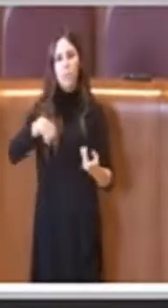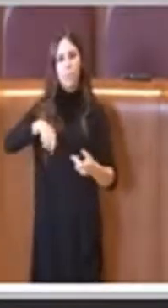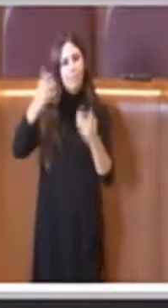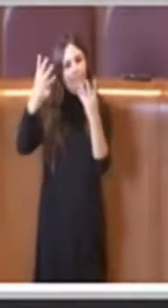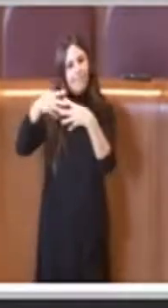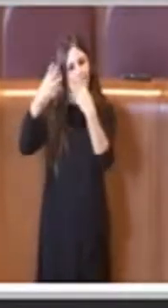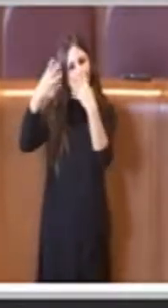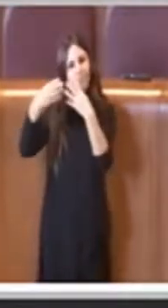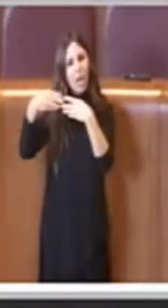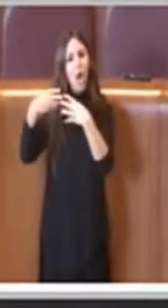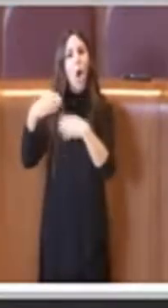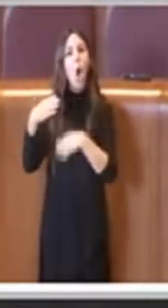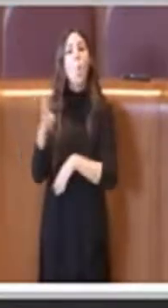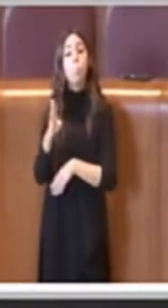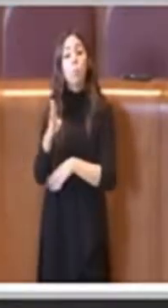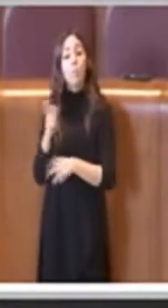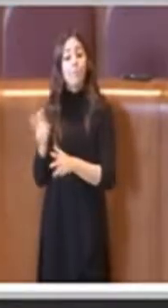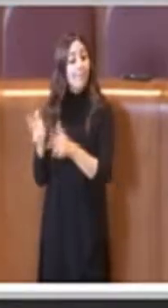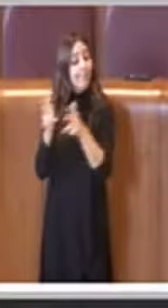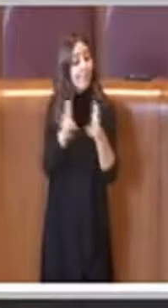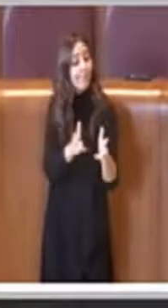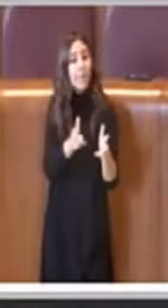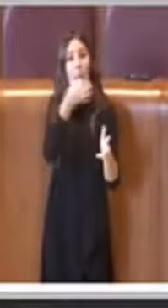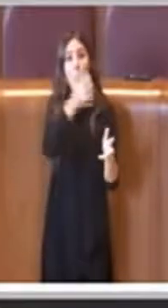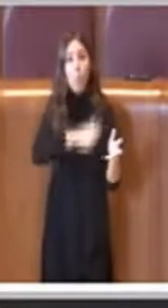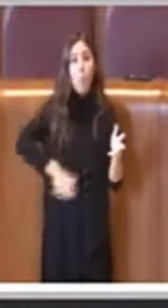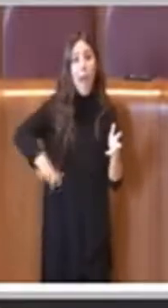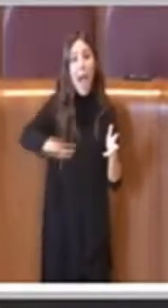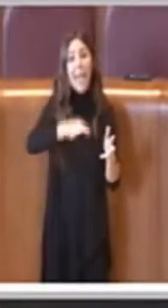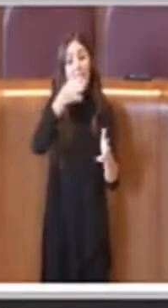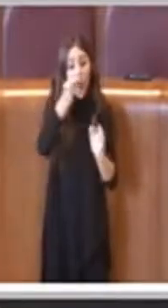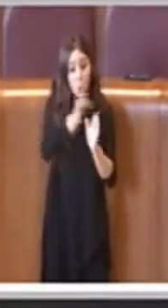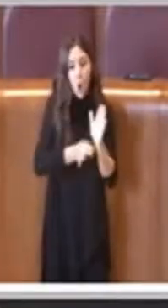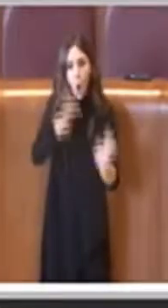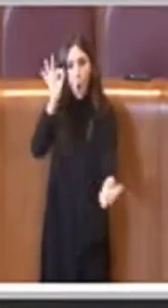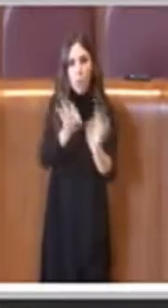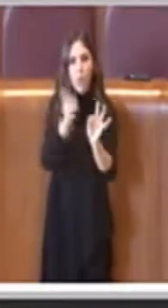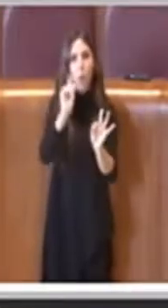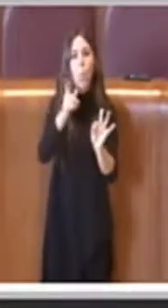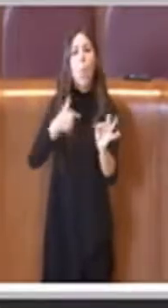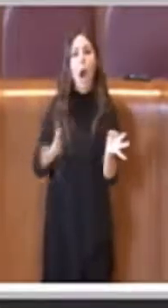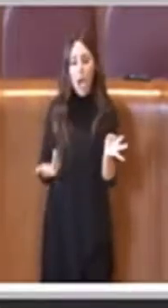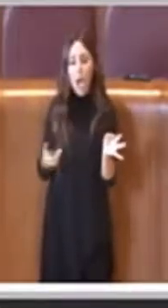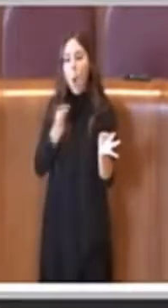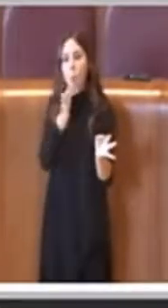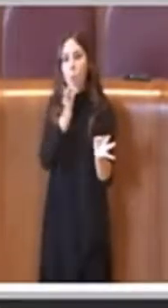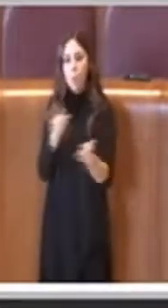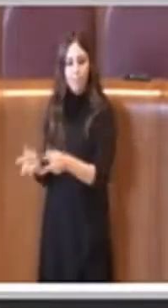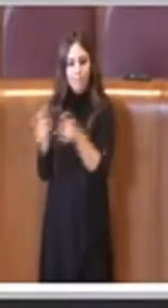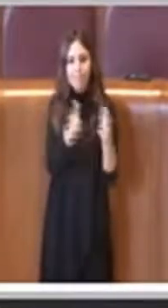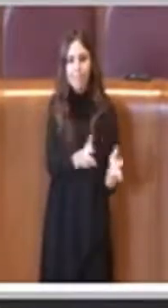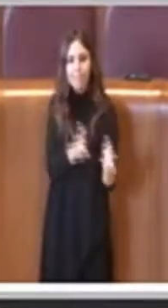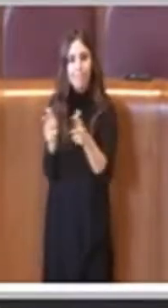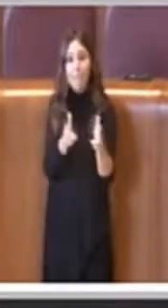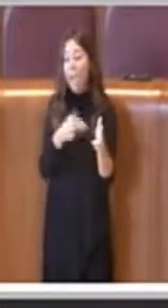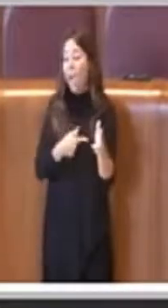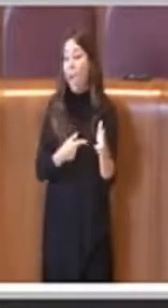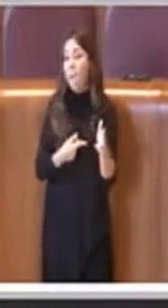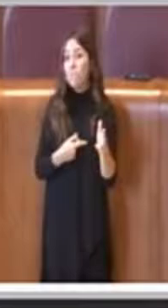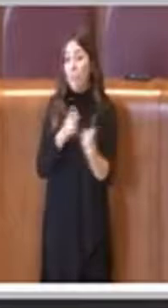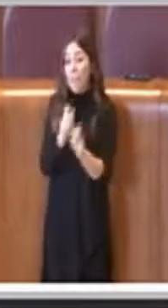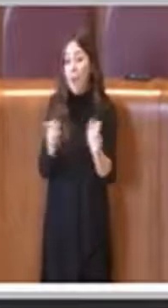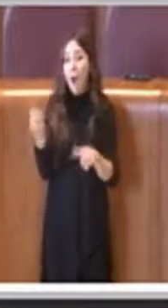spostare le bottiglie nei parchi, perciò dal punto di vista normativo il fine è questo, non ci sono molte cose da aggiungere